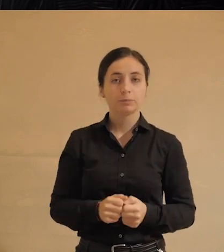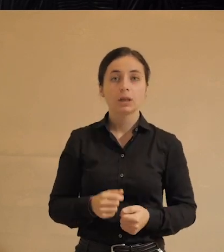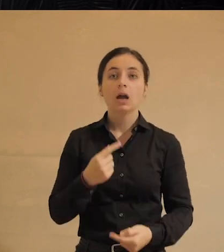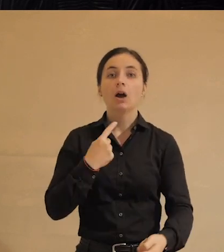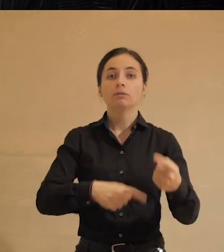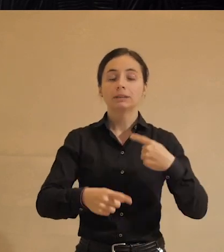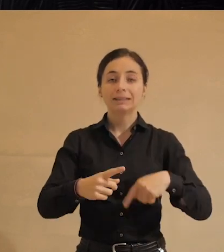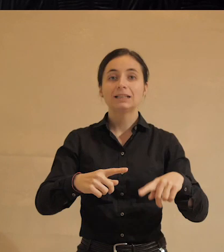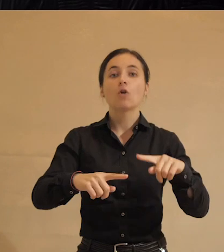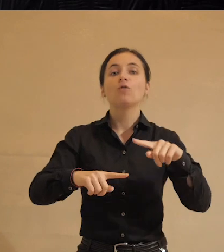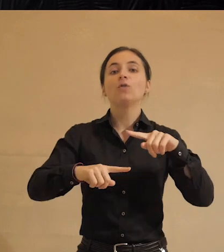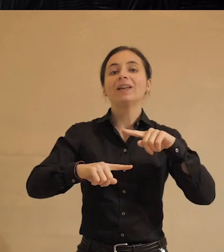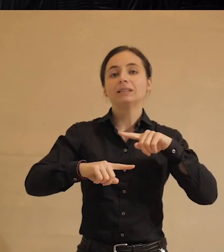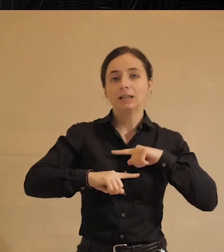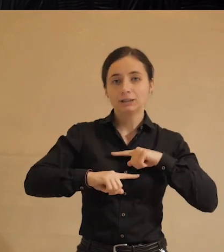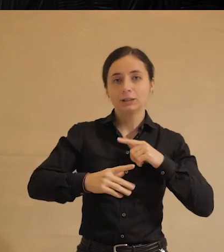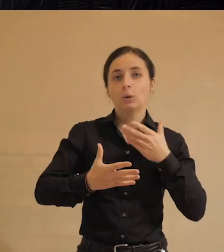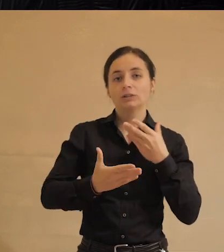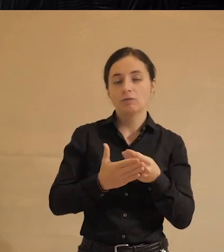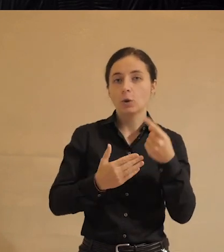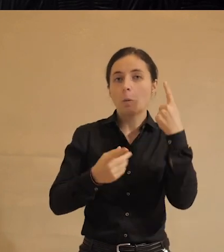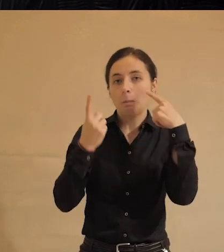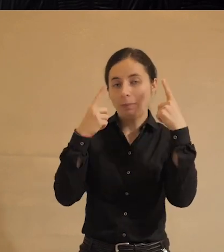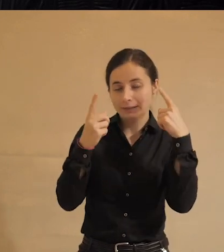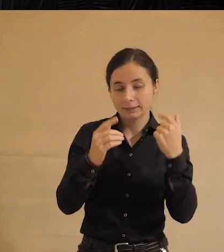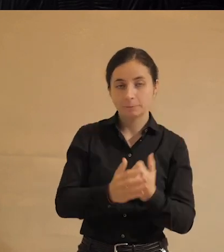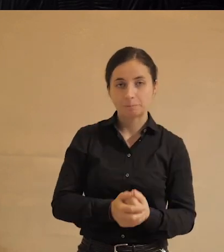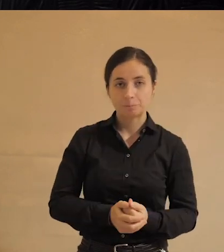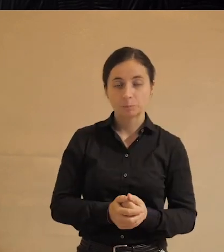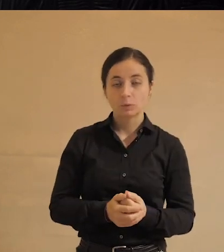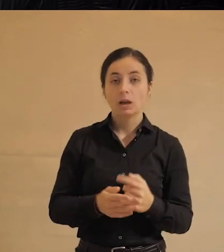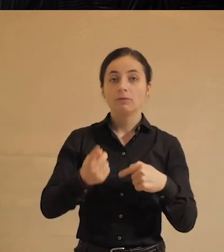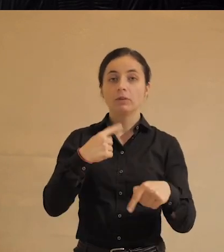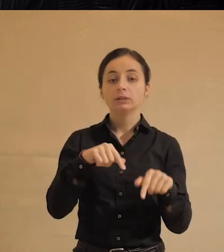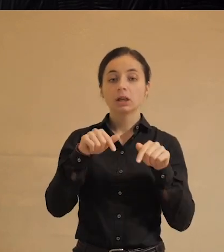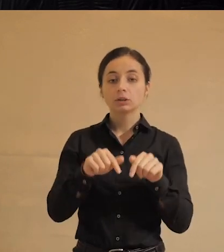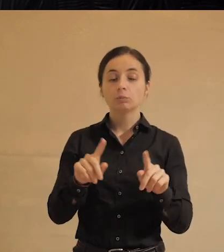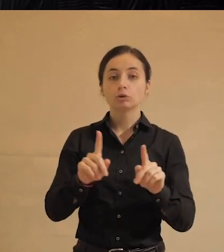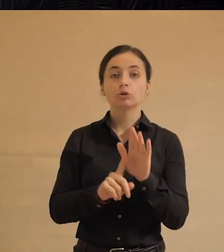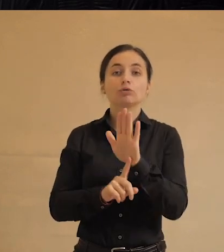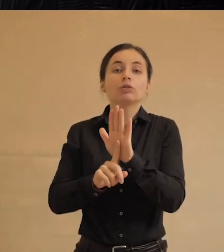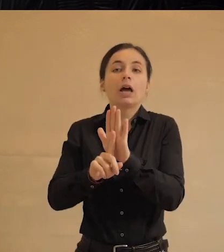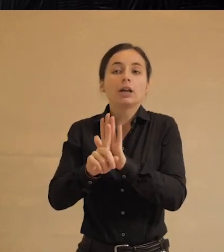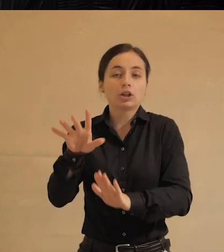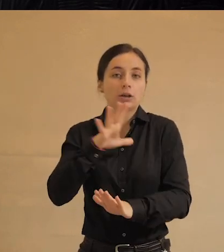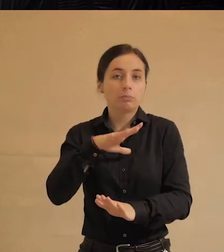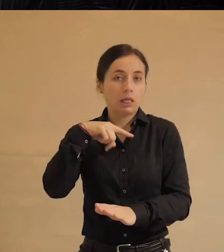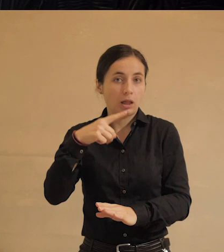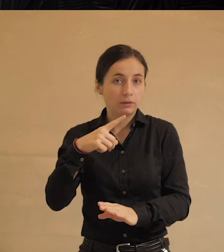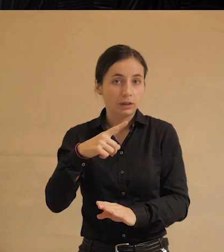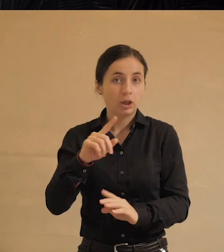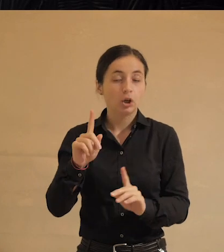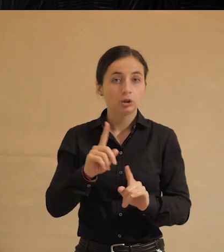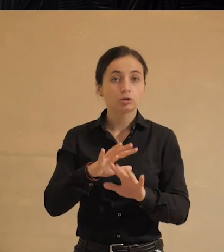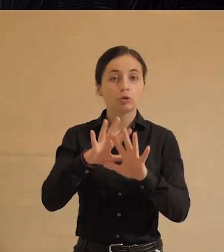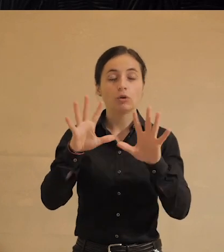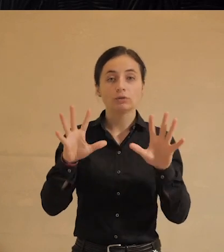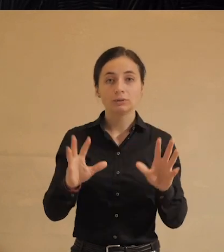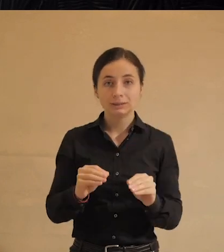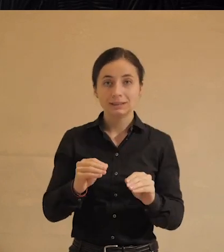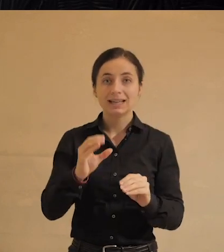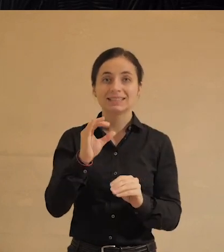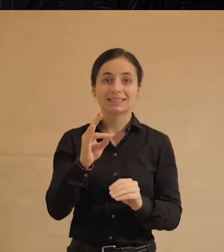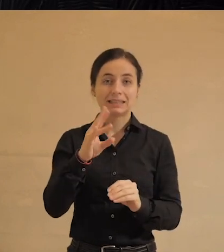Возвращаясь, финализируя, так сказать, свою мысль, точнее, свои несколько мыслей, возвращаясь к тому, о чем я сказала в самом начале, о том, что все сценарии